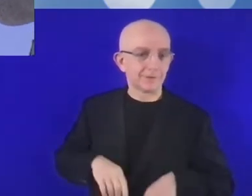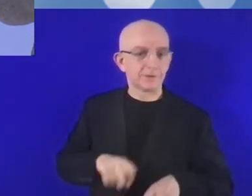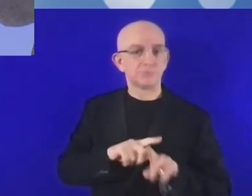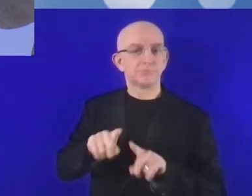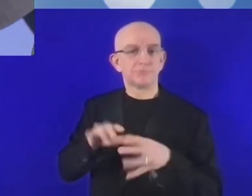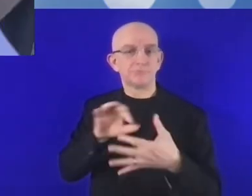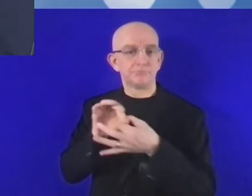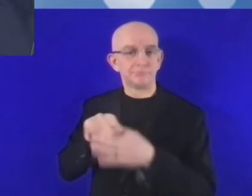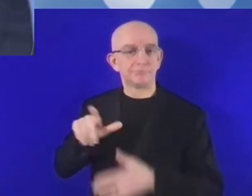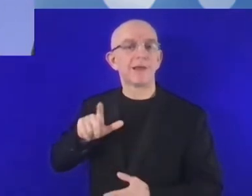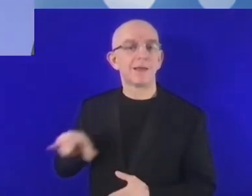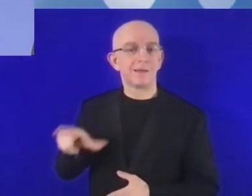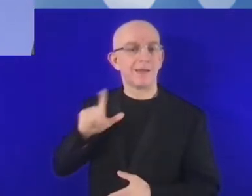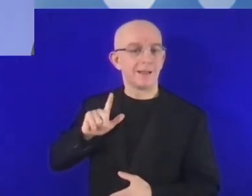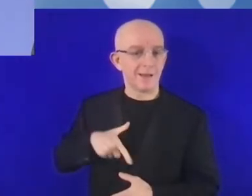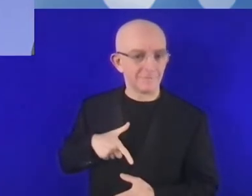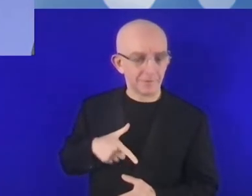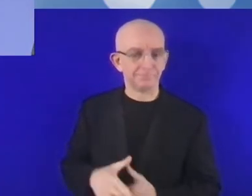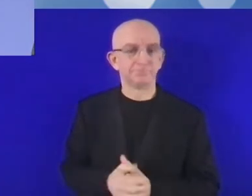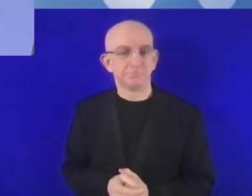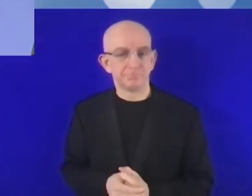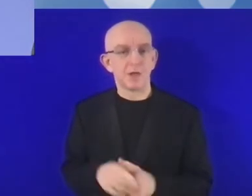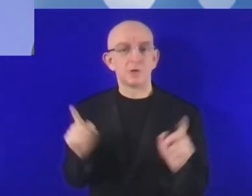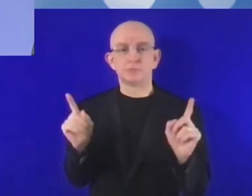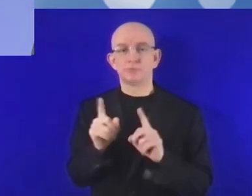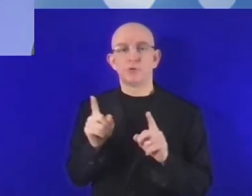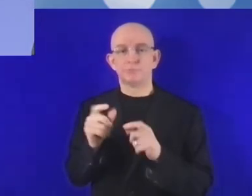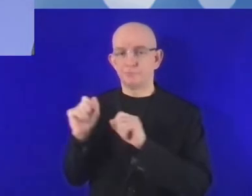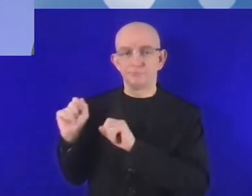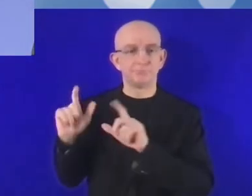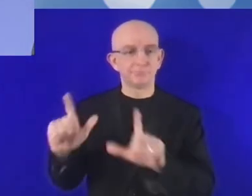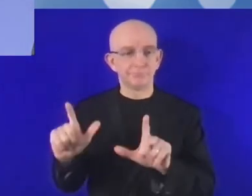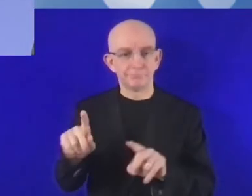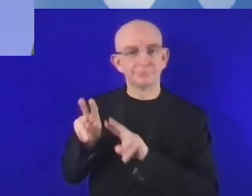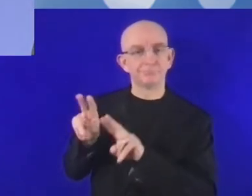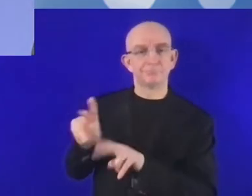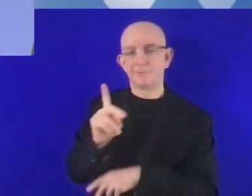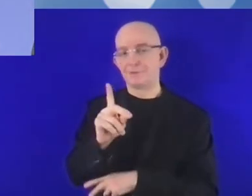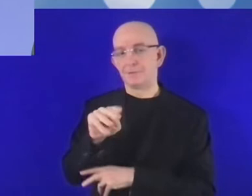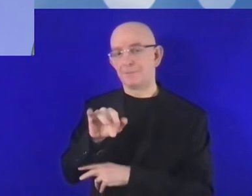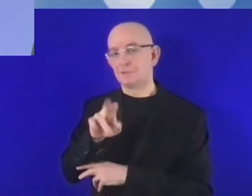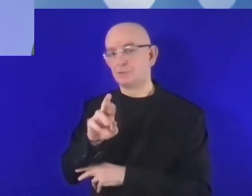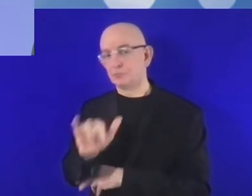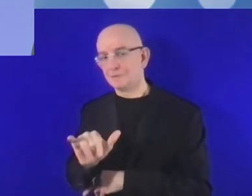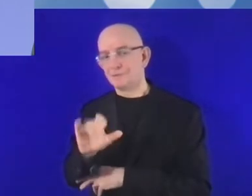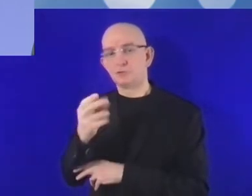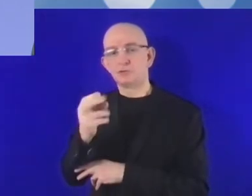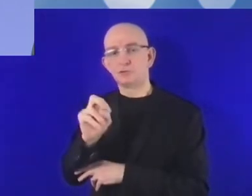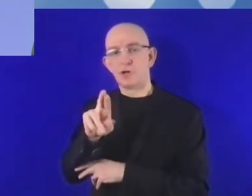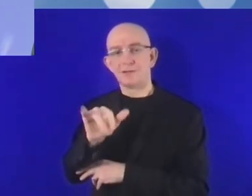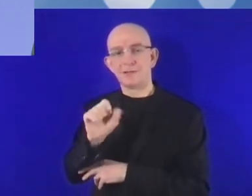Dmitra Czernyszenko, wicepremiera w rządzie Federacji Rosyjskiej. Jest to państwo, które będzie